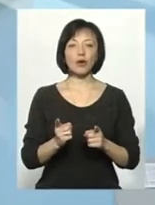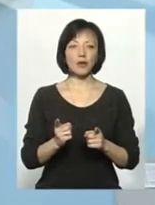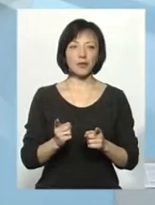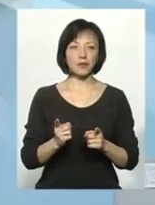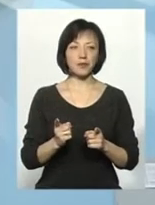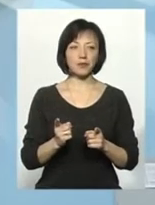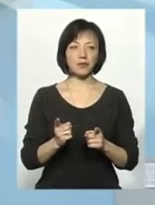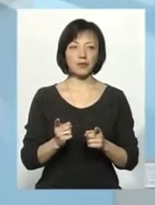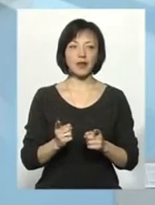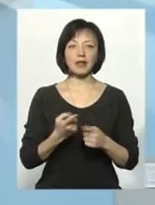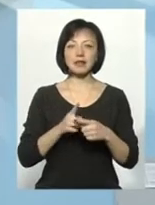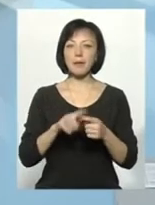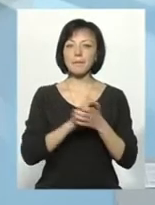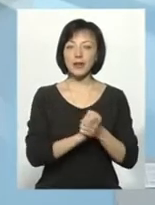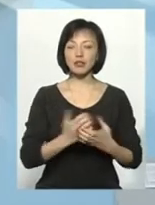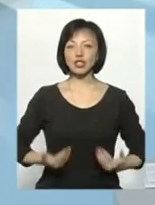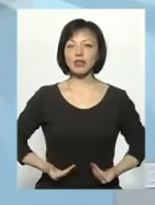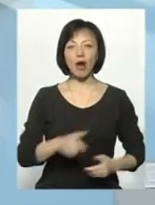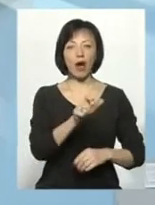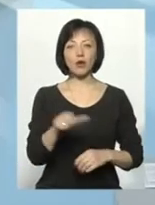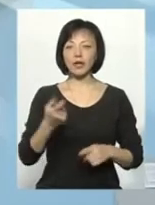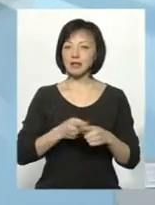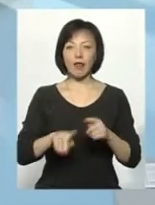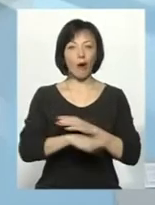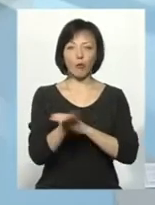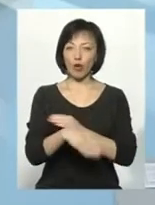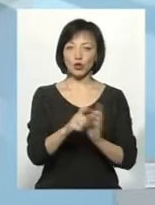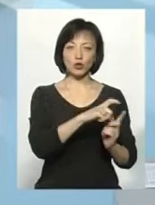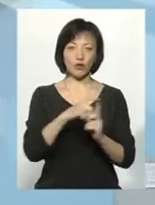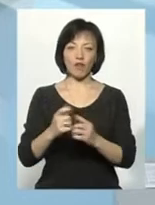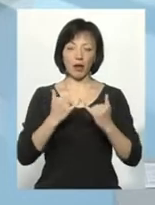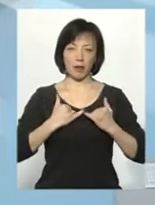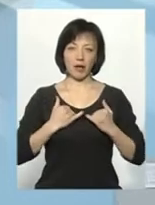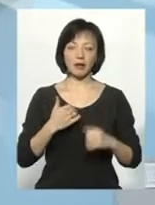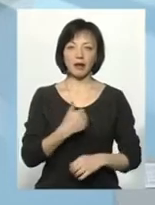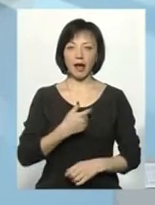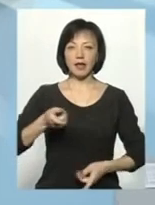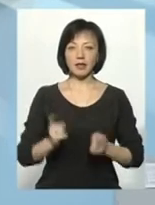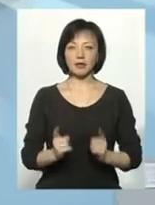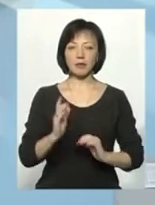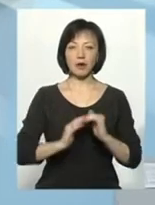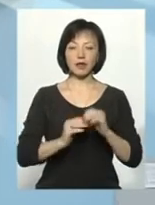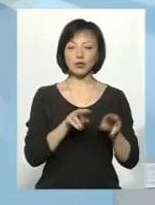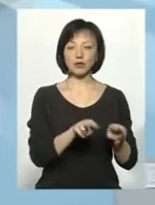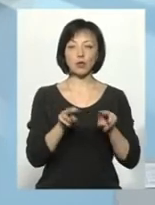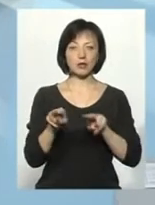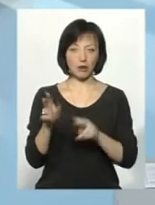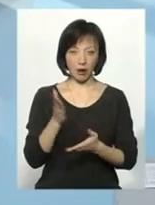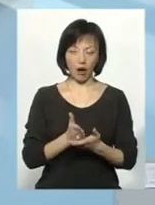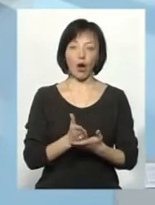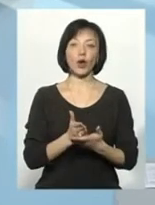мир, життя людей. Це не порожні слова для мене, тому що я дійсно практично це спостерігаю.